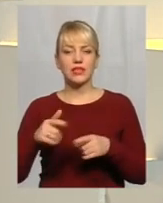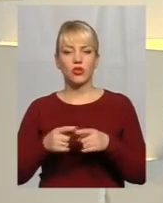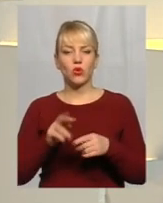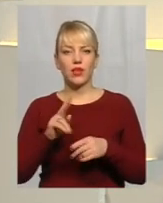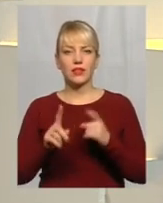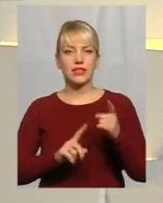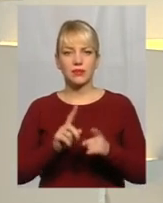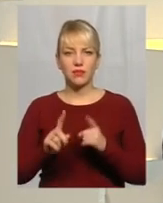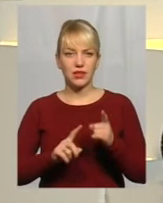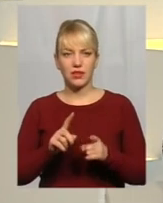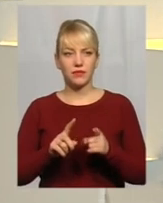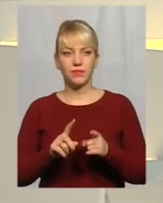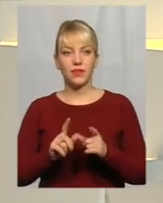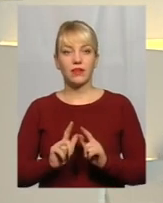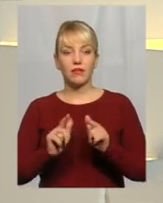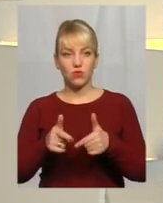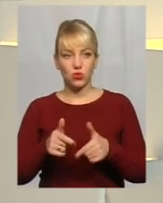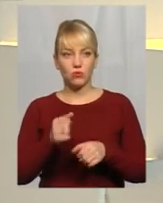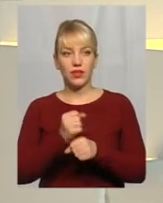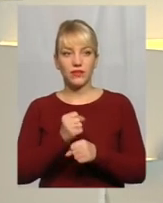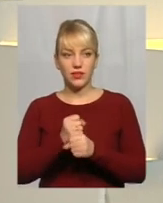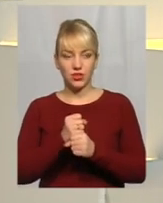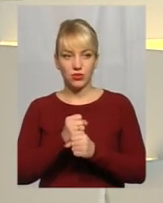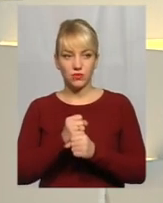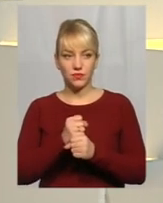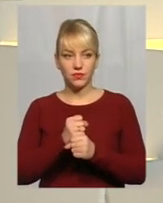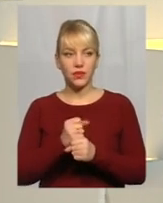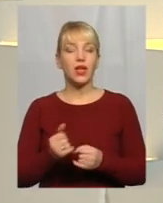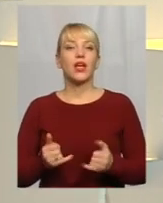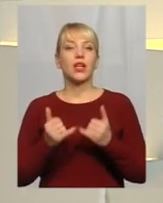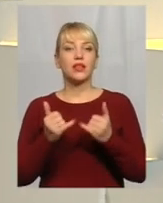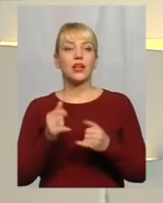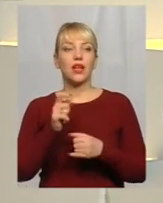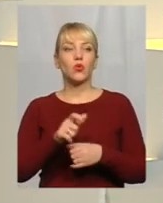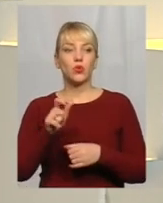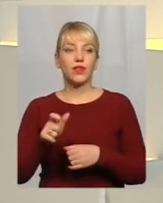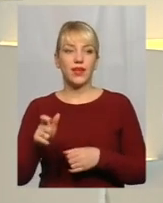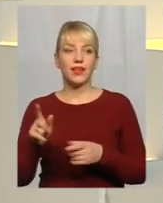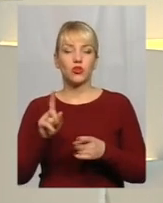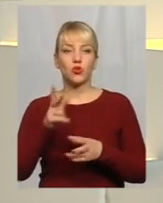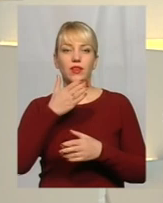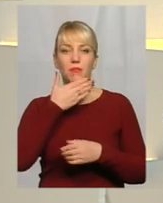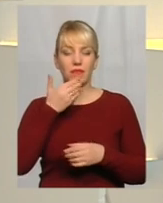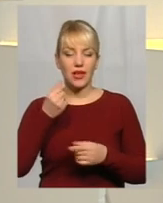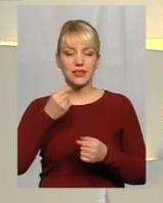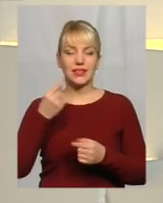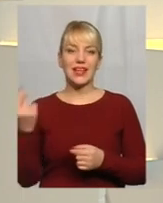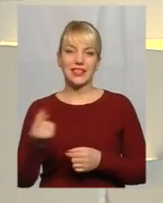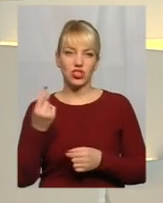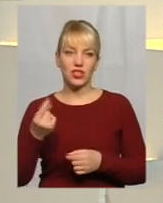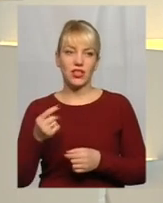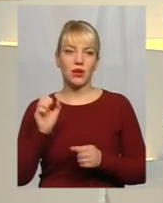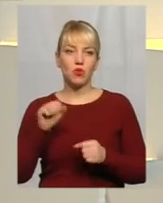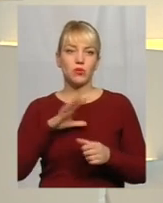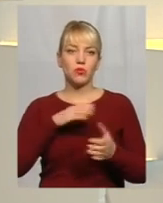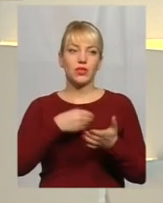вступлять в дію, можна так сказати Для людей, які не мають лічильника, може навіть тариф